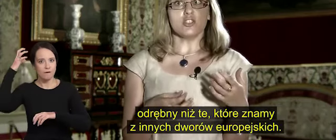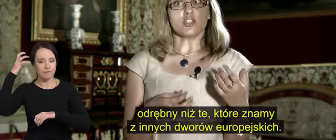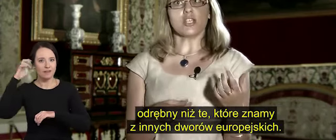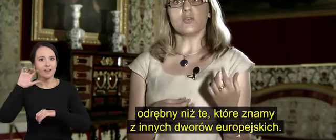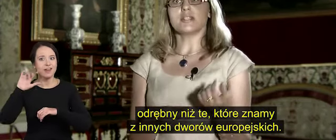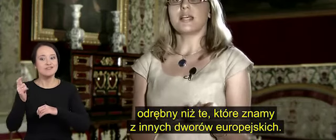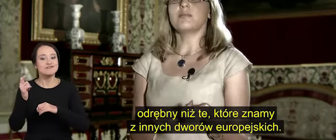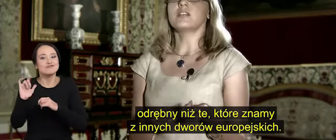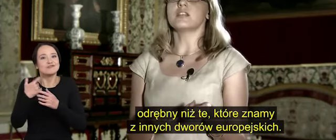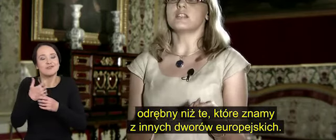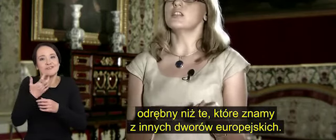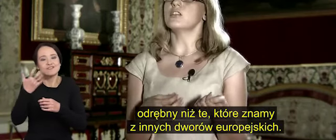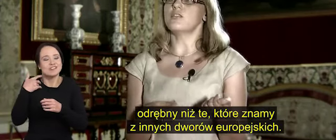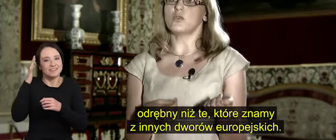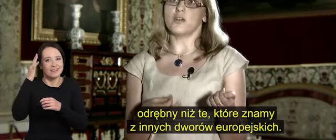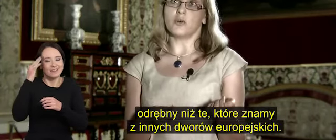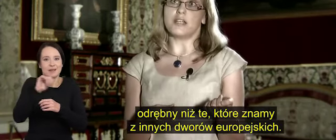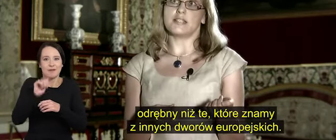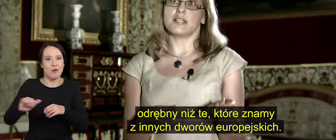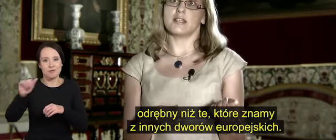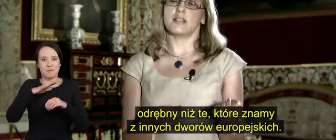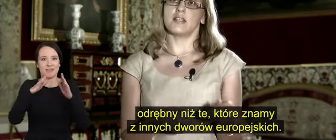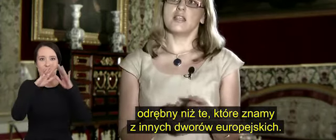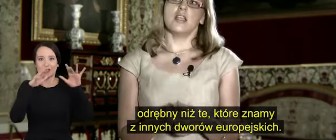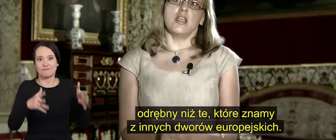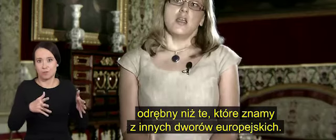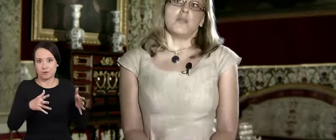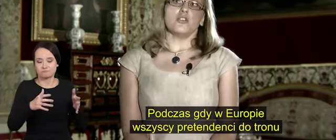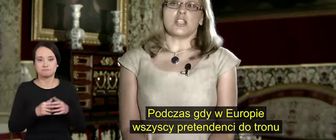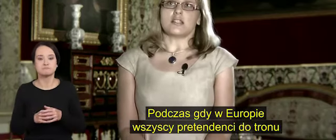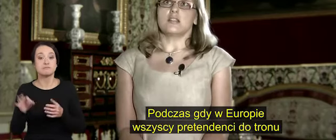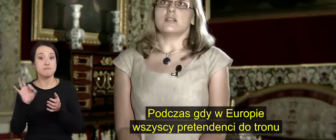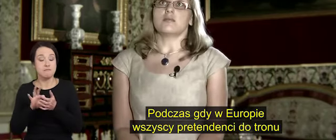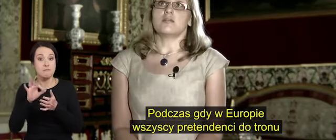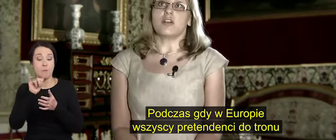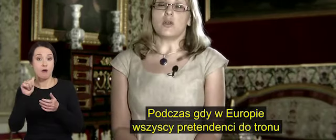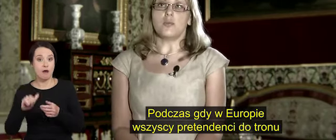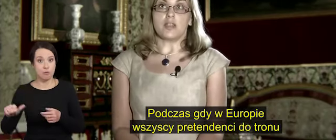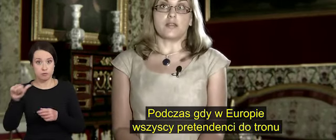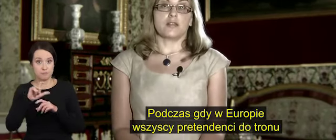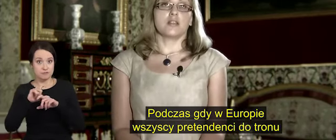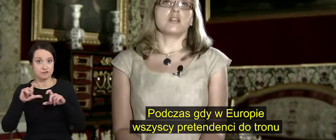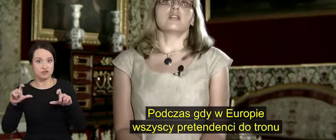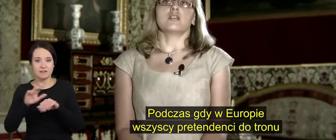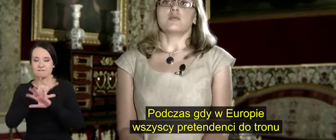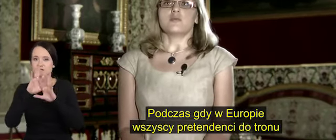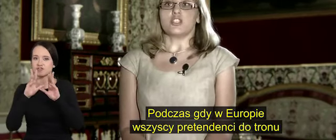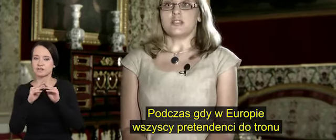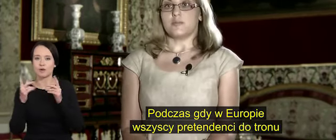Odrębny niż te, które znamy z innych dworów europejskich. Podczas gdy w Europie